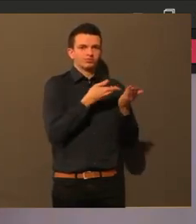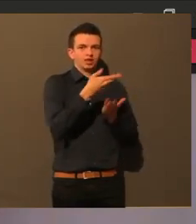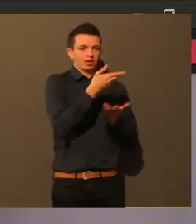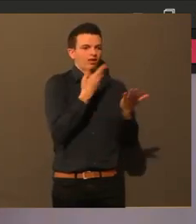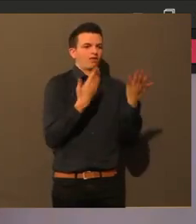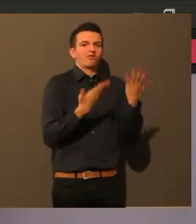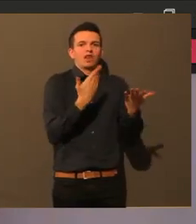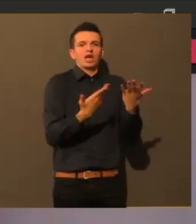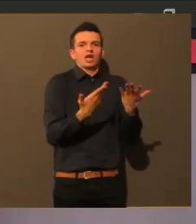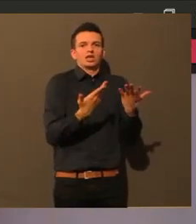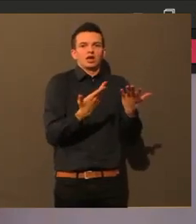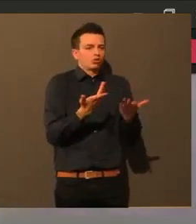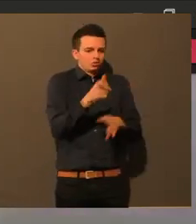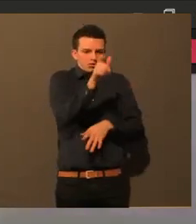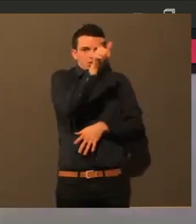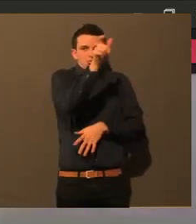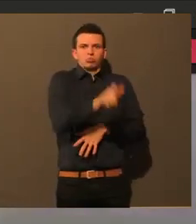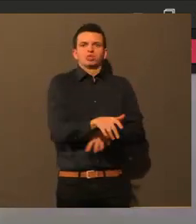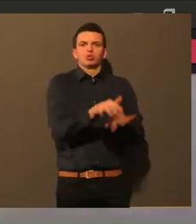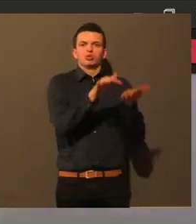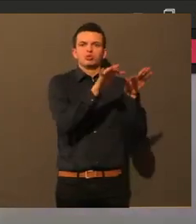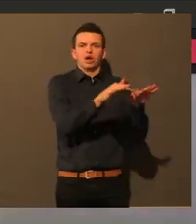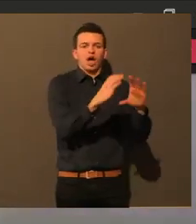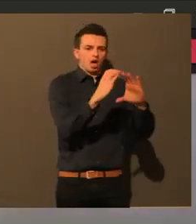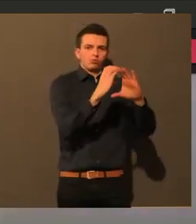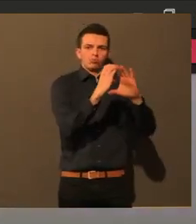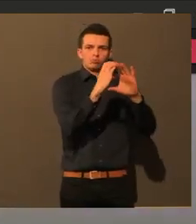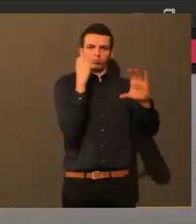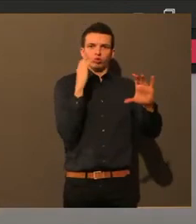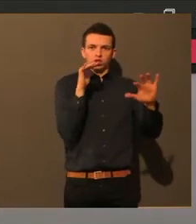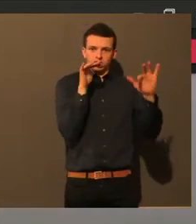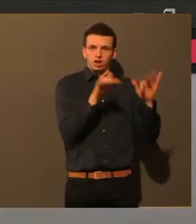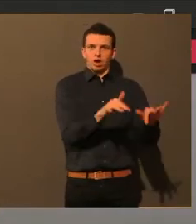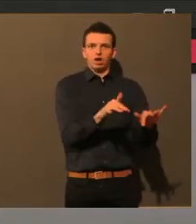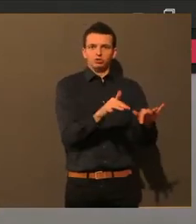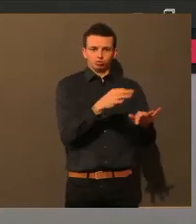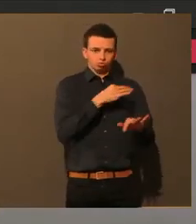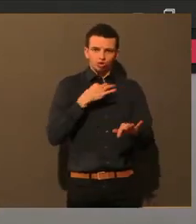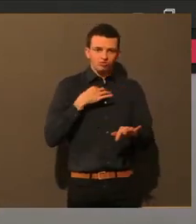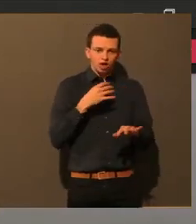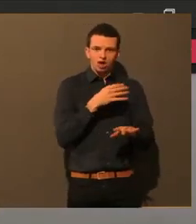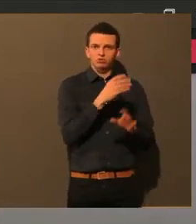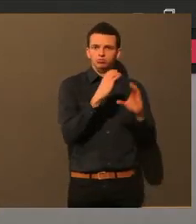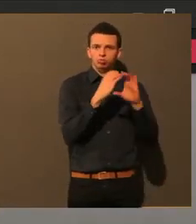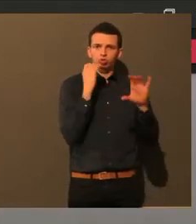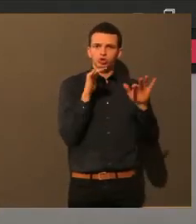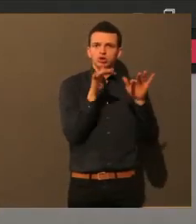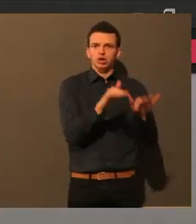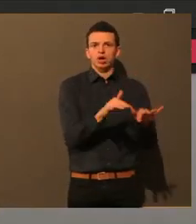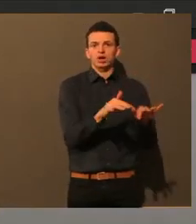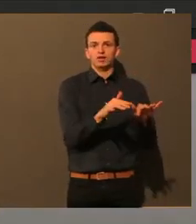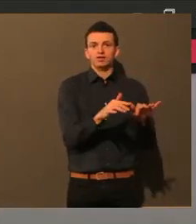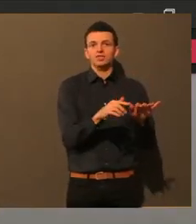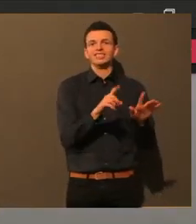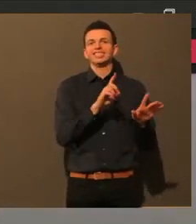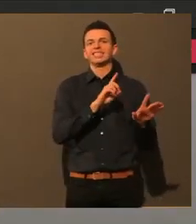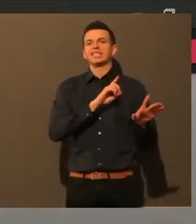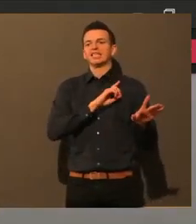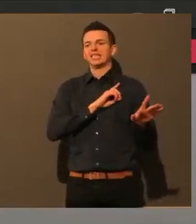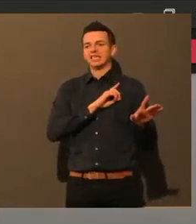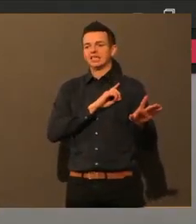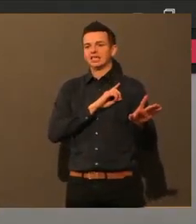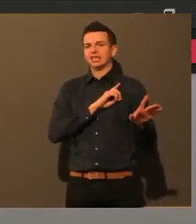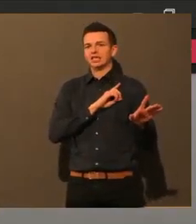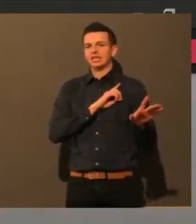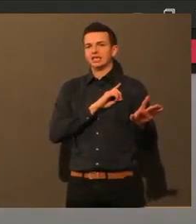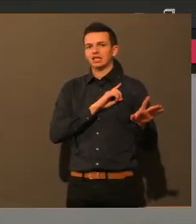Verfügung stellen würde, wenn ich jetzt das von Eva richtig verstanden habe. Ich hätte eventuell jemanden von